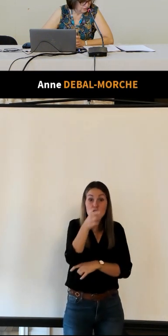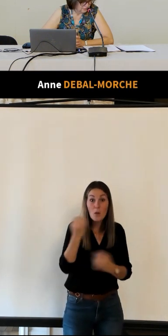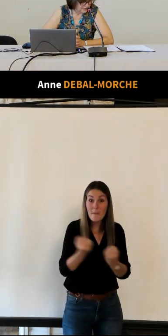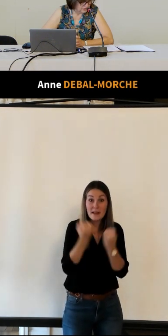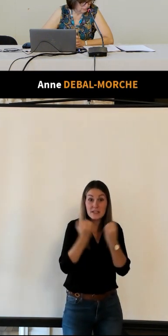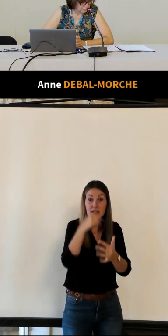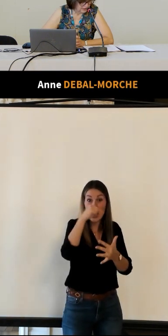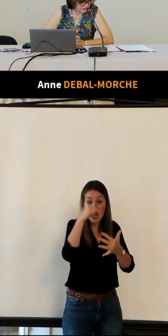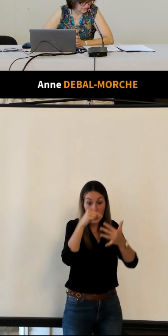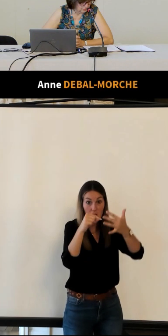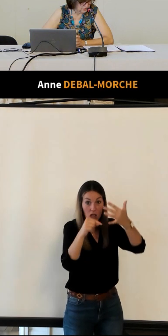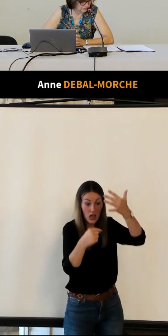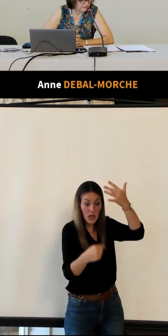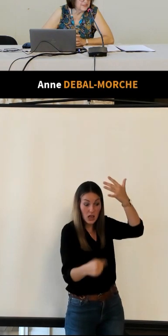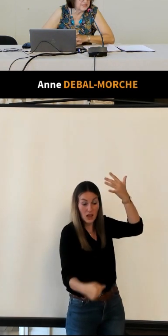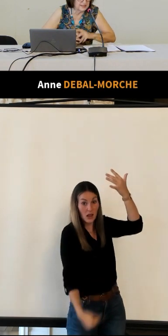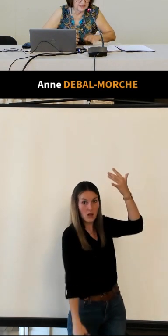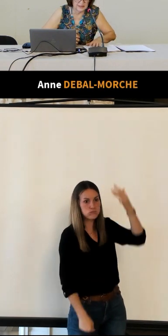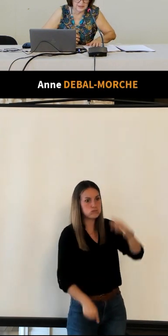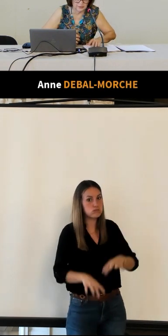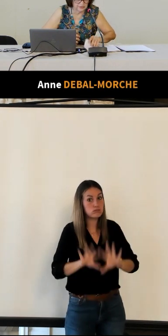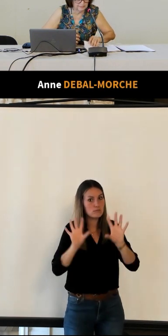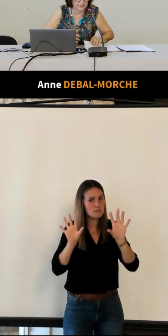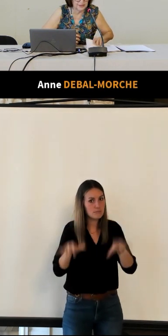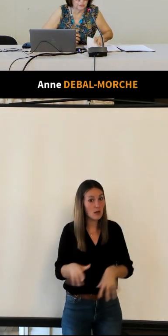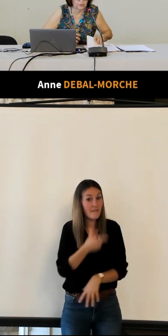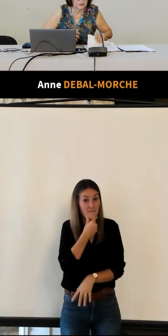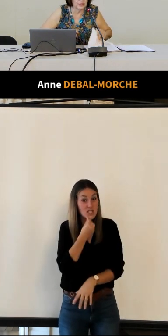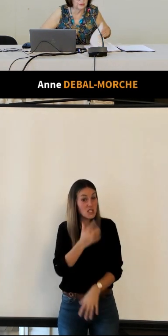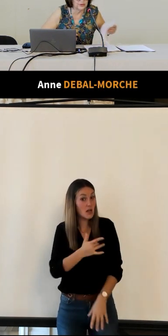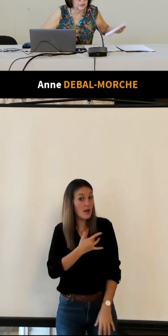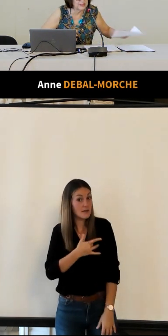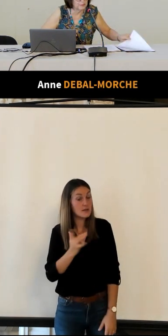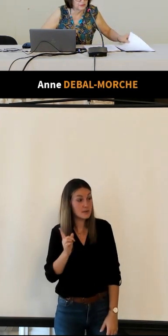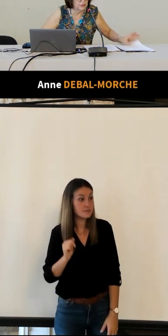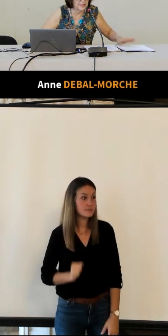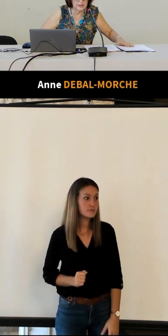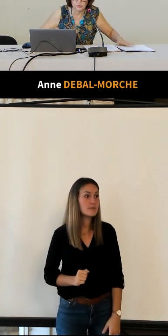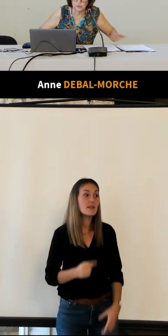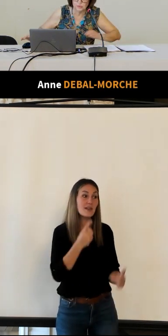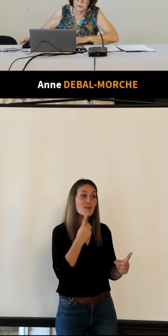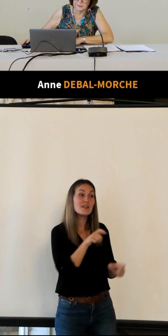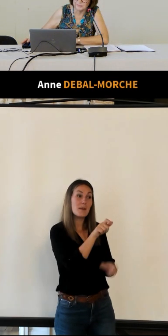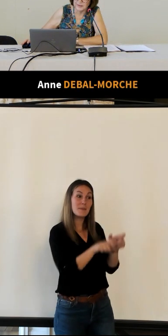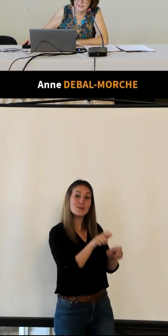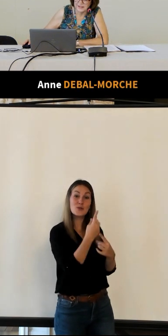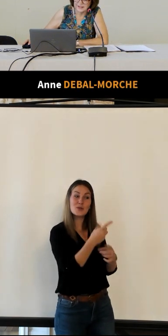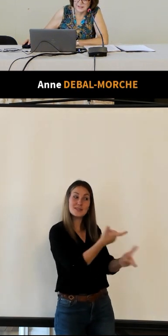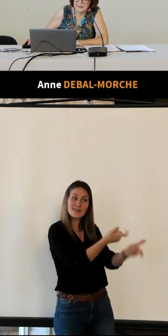le vaste programme d'excursion facile et intéressante vous voyez donc retenir le touriste pendant 15 jours